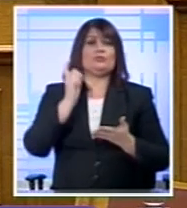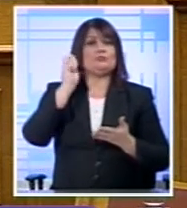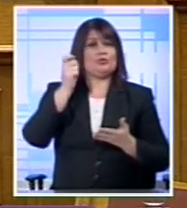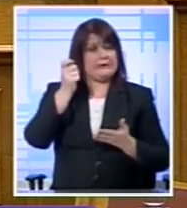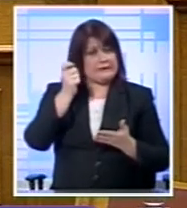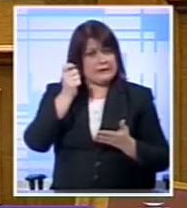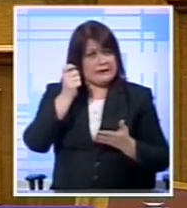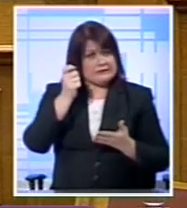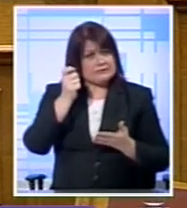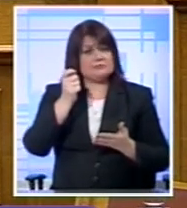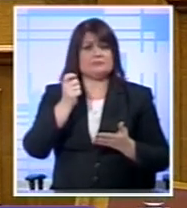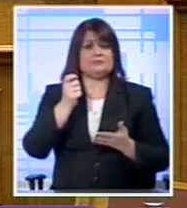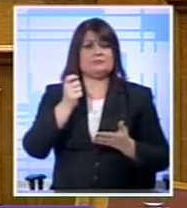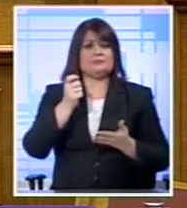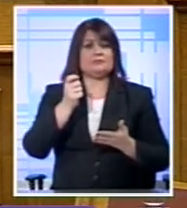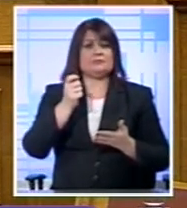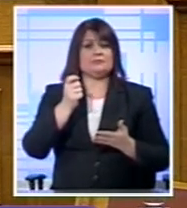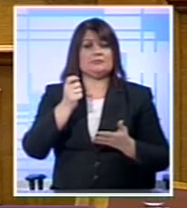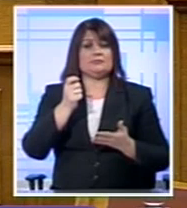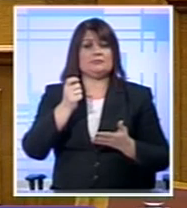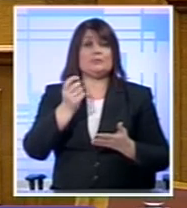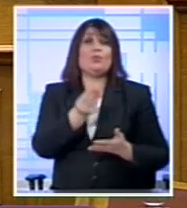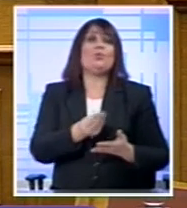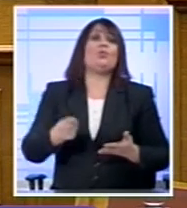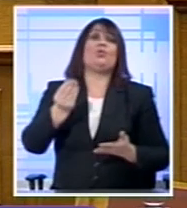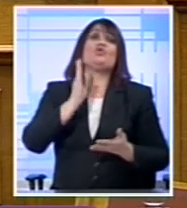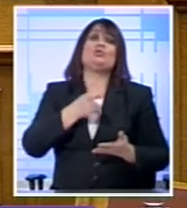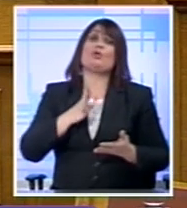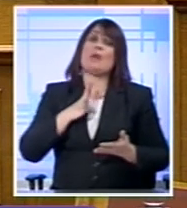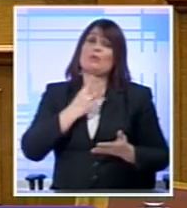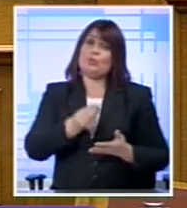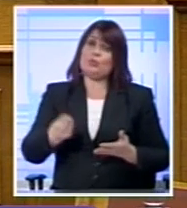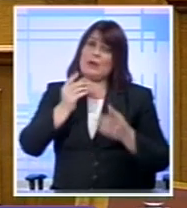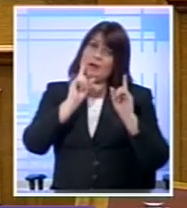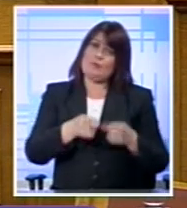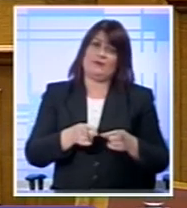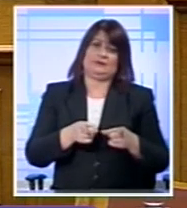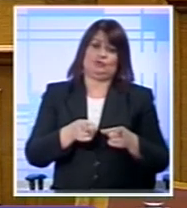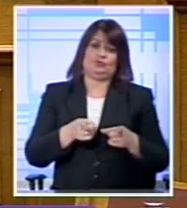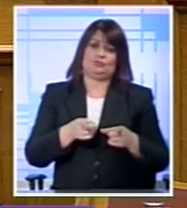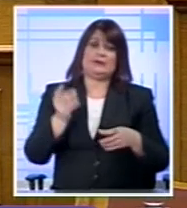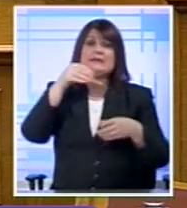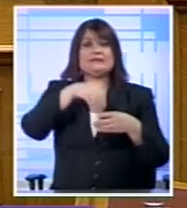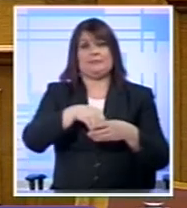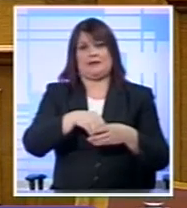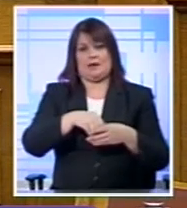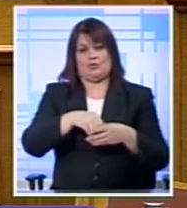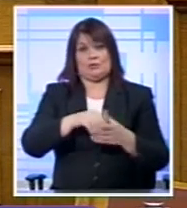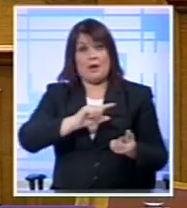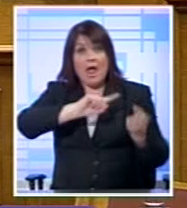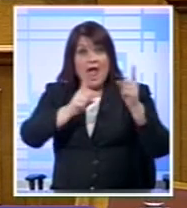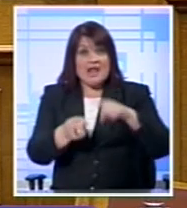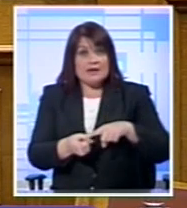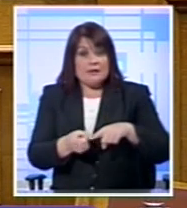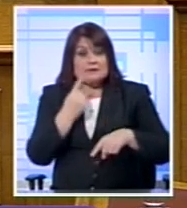Αυτών της χώρας Όσες περισσότερες δυνάμεις θα μπορούσαν Αντιθέτω ως αυτό το οποίο Εισπράξε με όλη